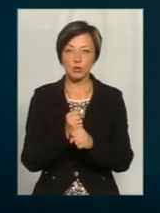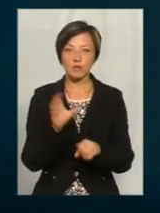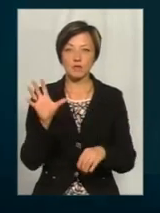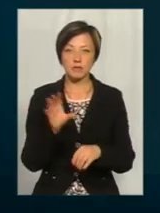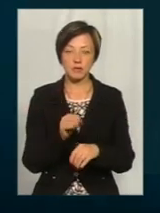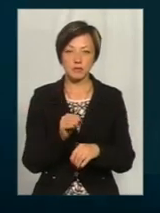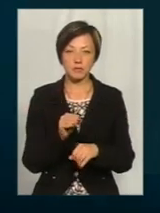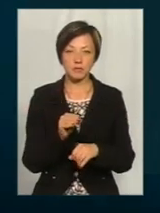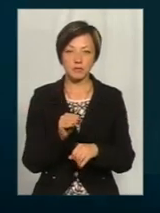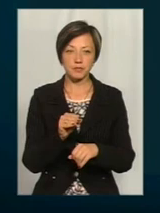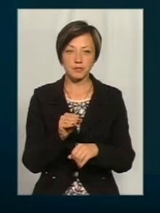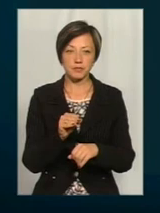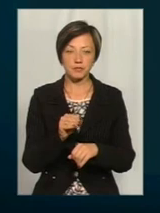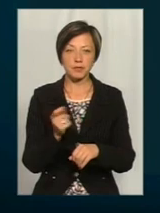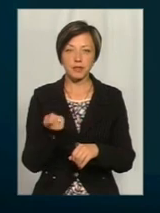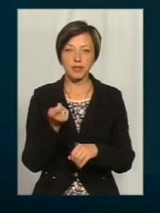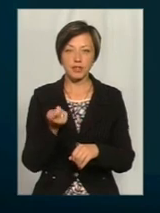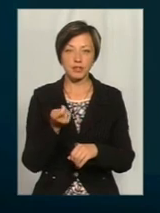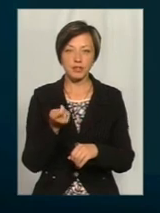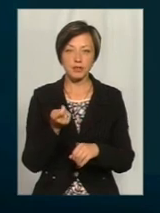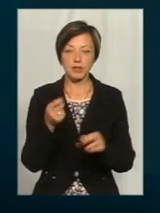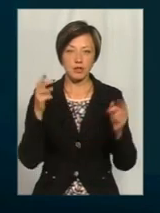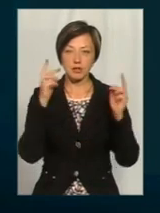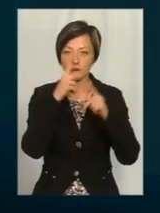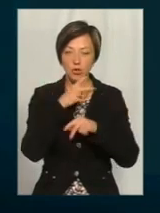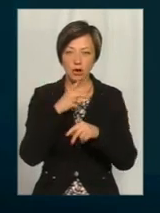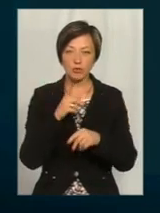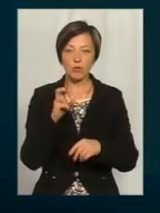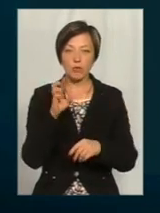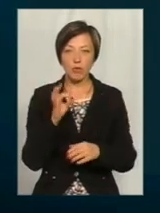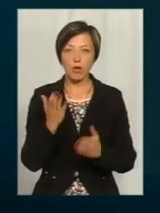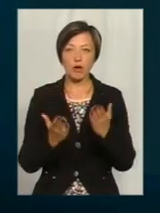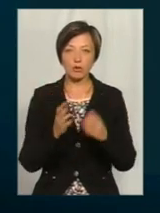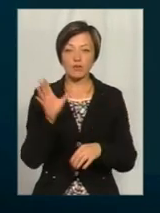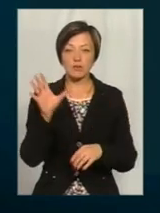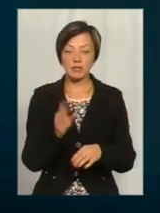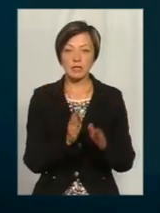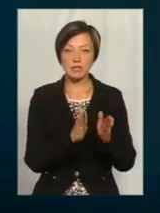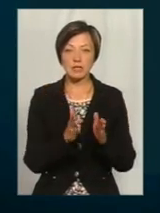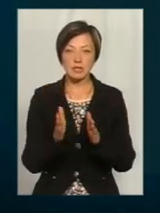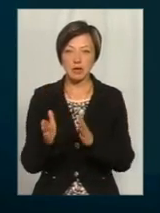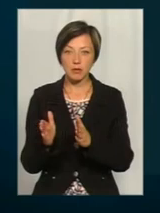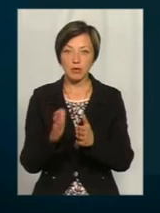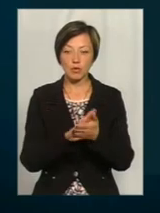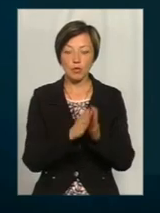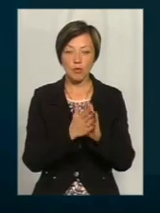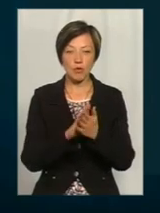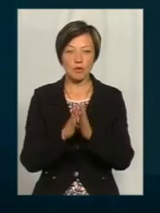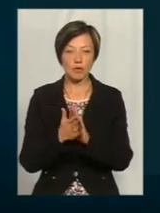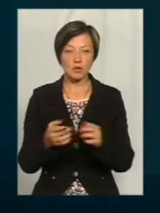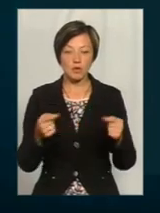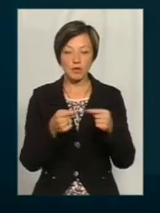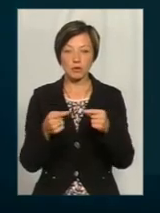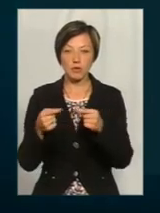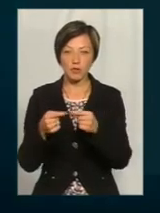трішки, мабуть, некоректно. Тому що, якщо би оця вся система ланка домовленості відповідала,